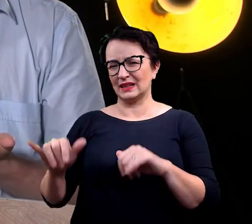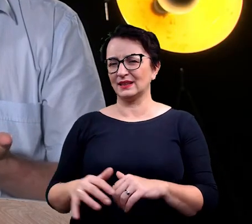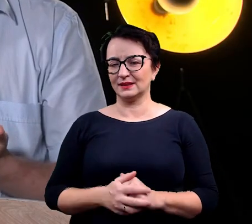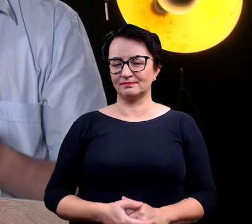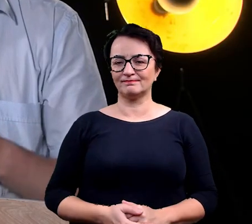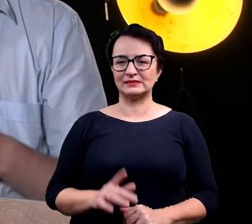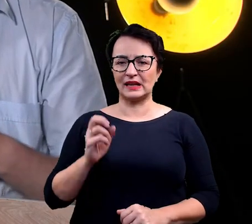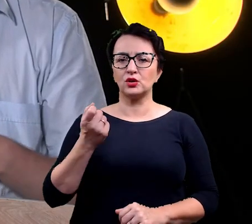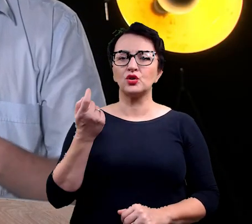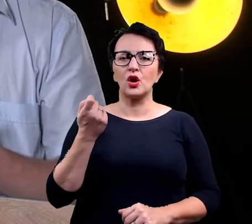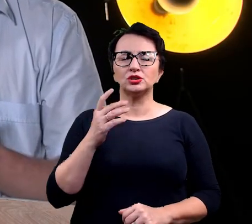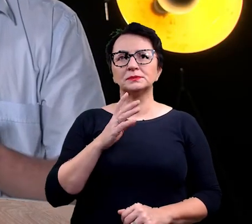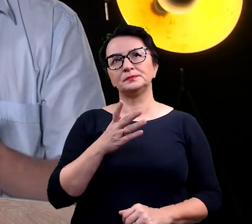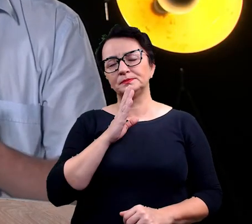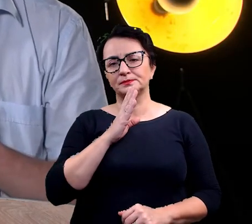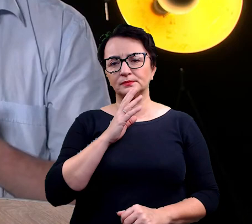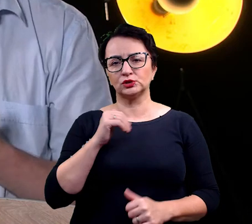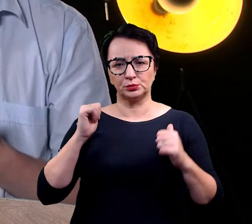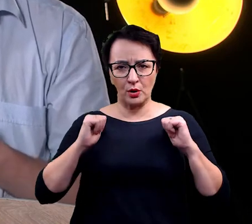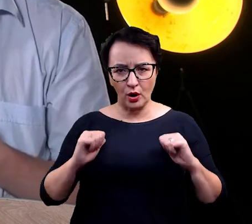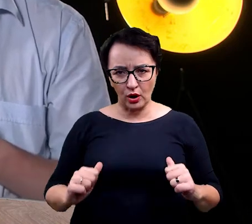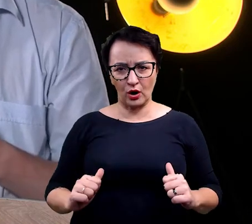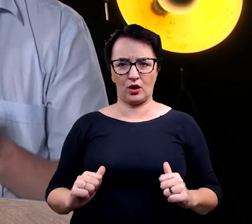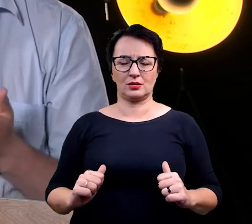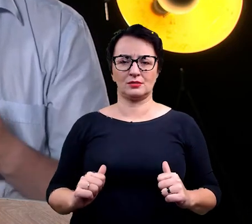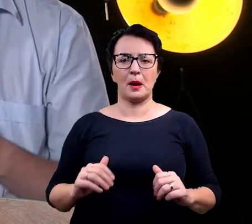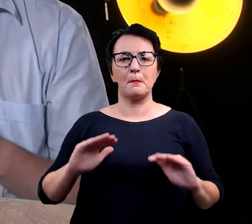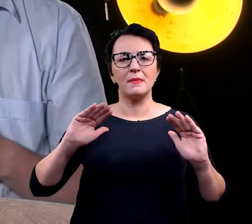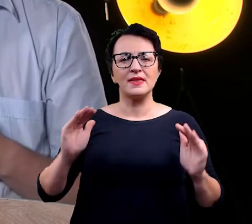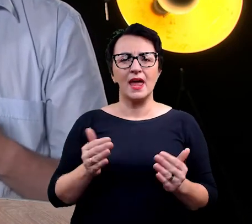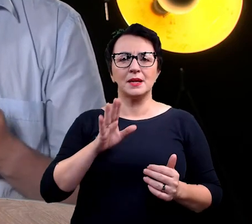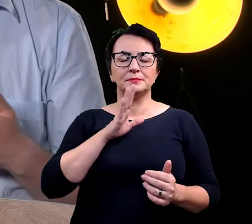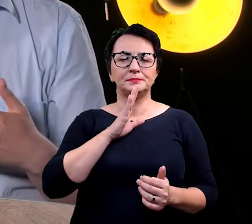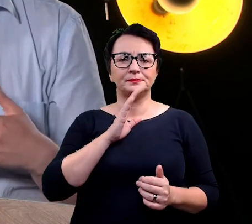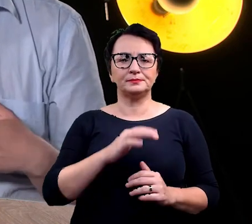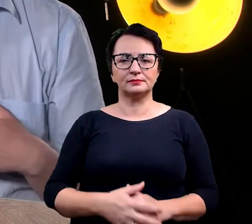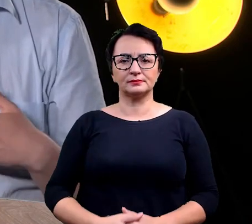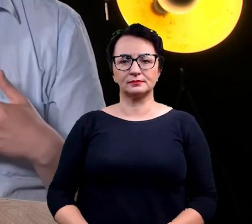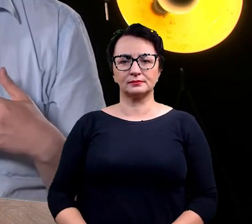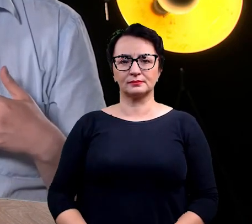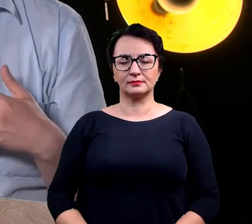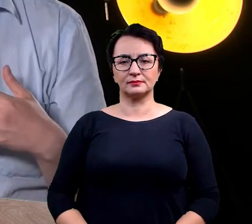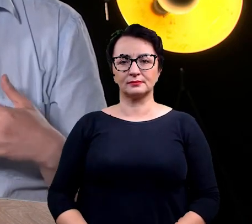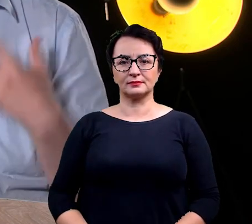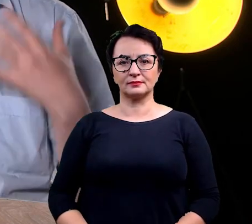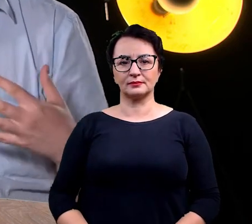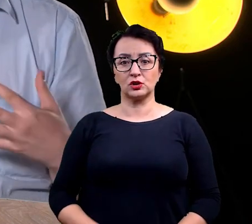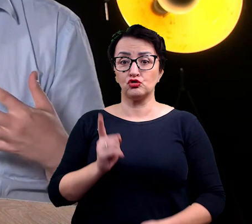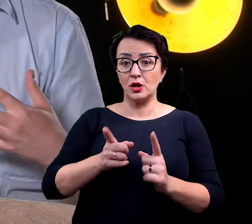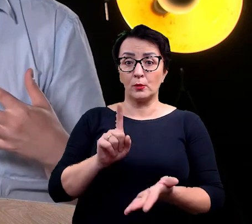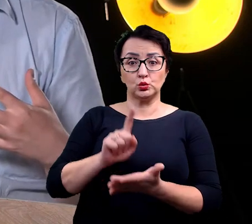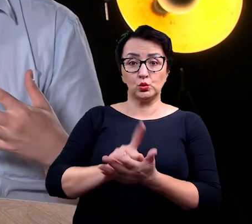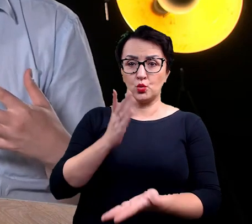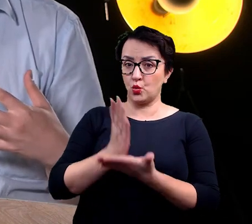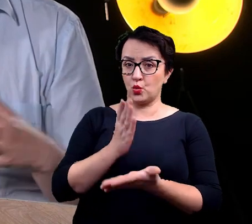Jest troszeczkę spokojniejszy i może mniej nastawiony na taki szybki sukces.